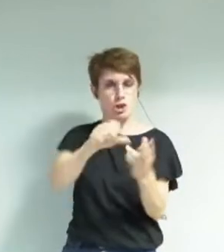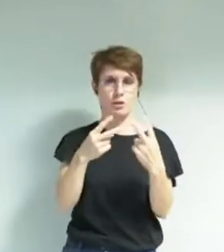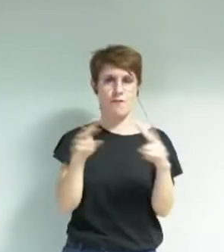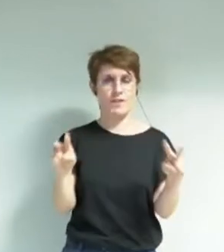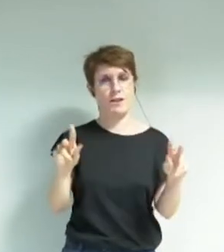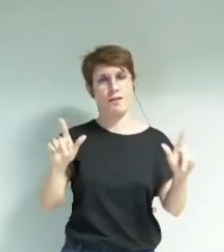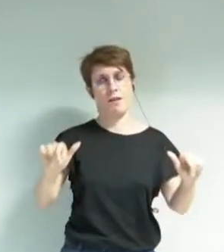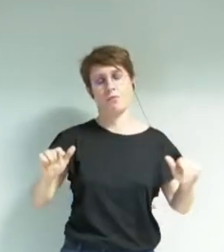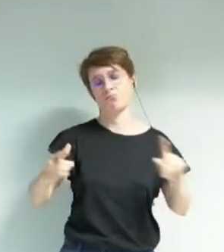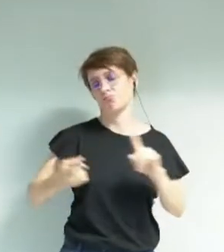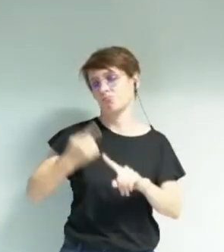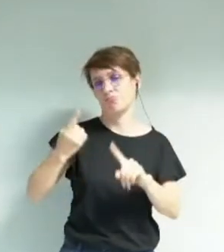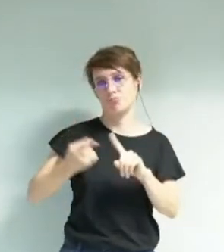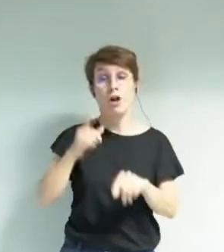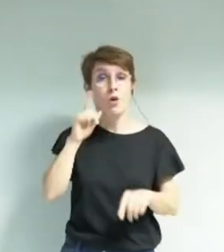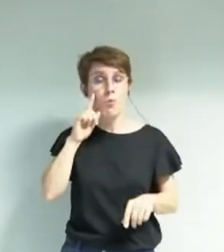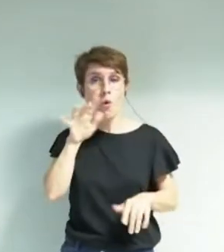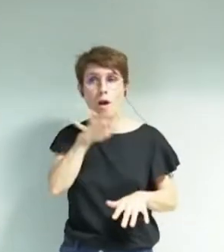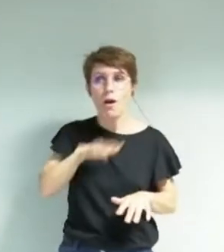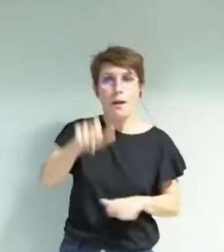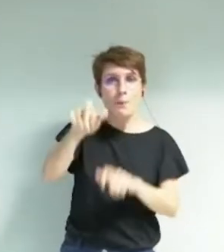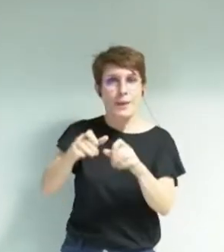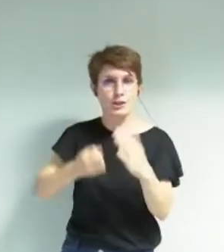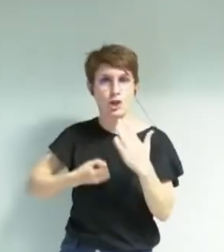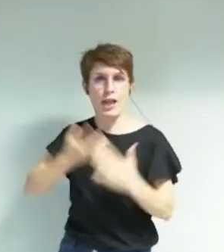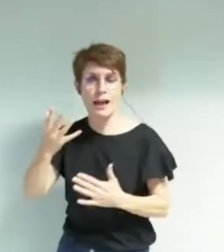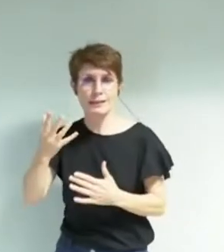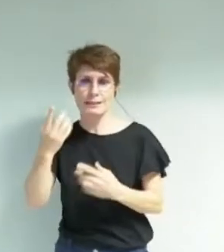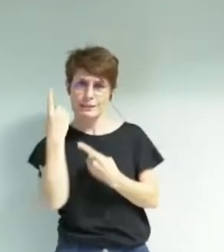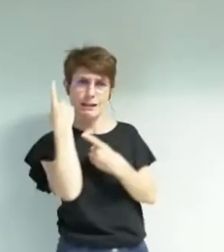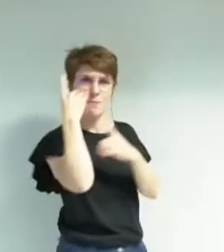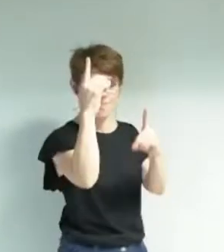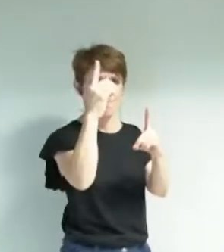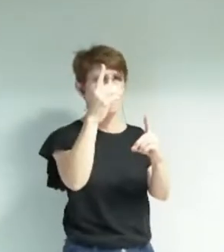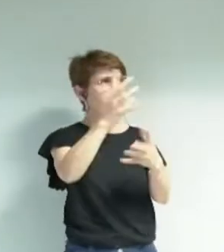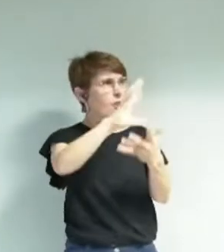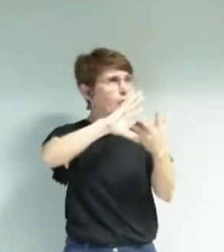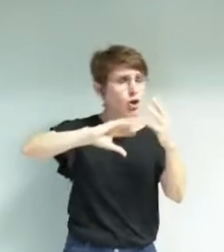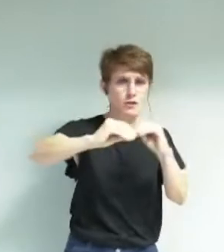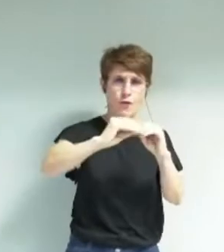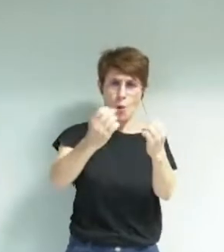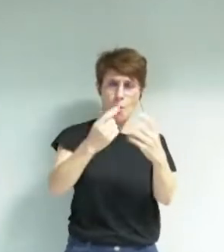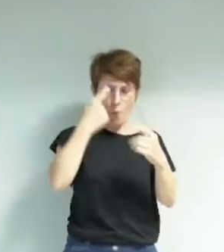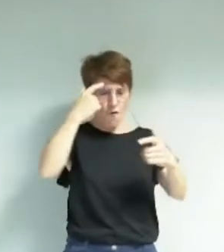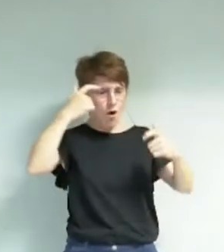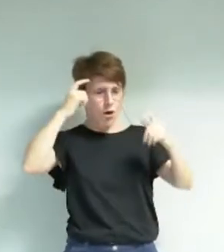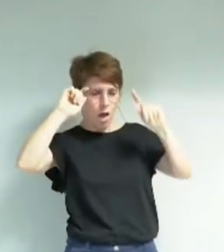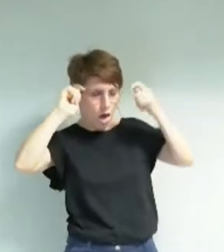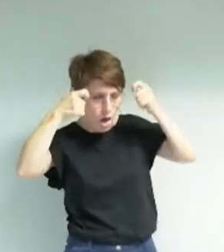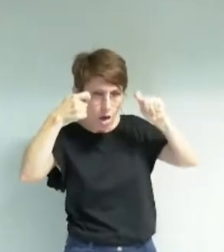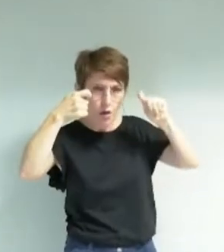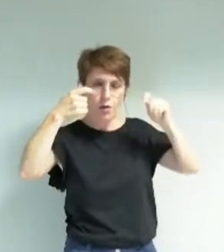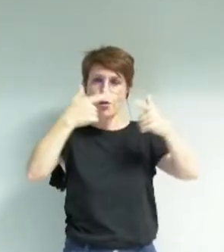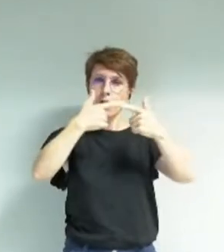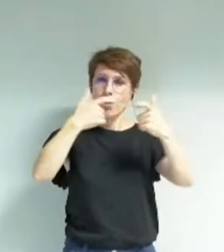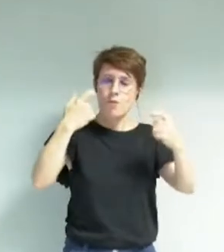ou il interpelle, touche, débat, dénonce, détourne, transforme. Les artistes par leurs œuvres contribuent au débat